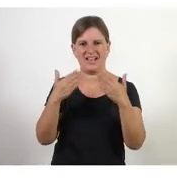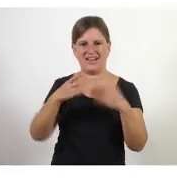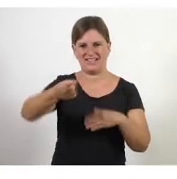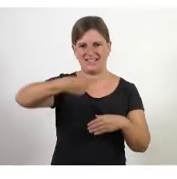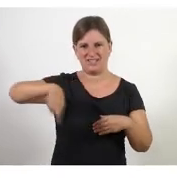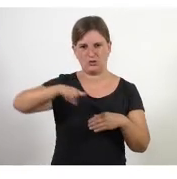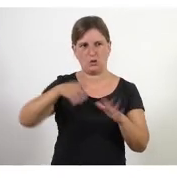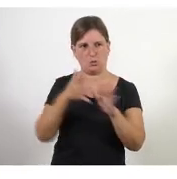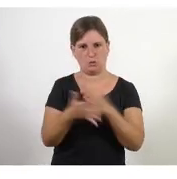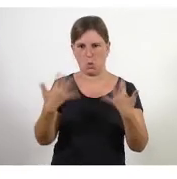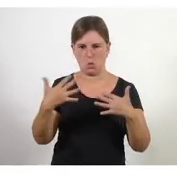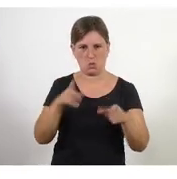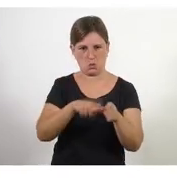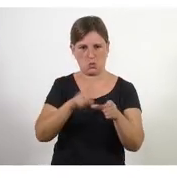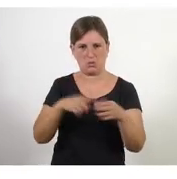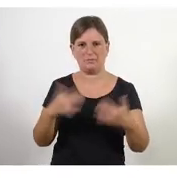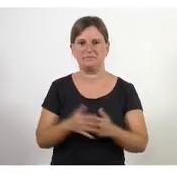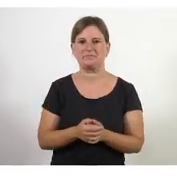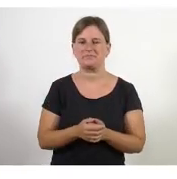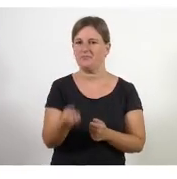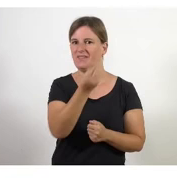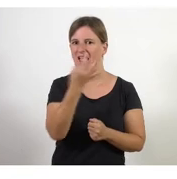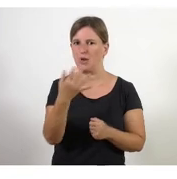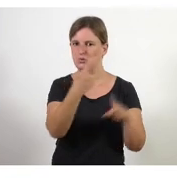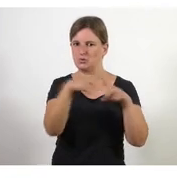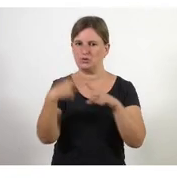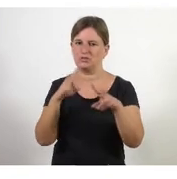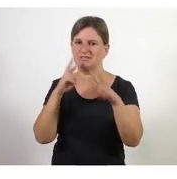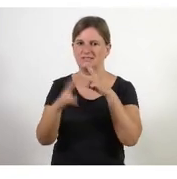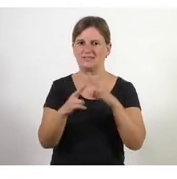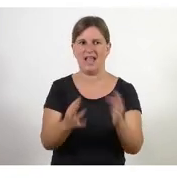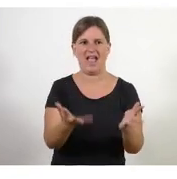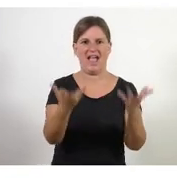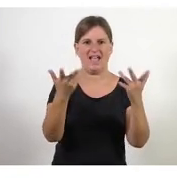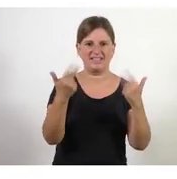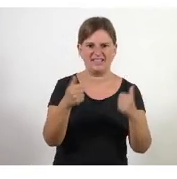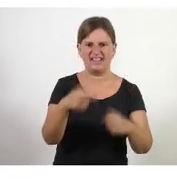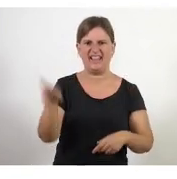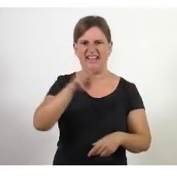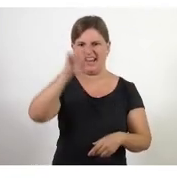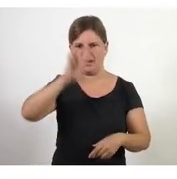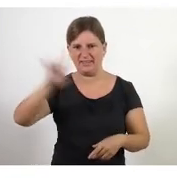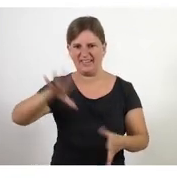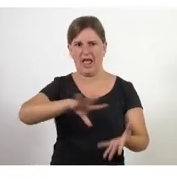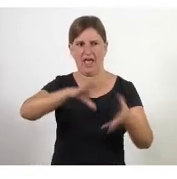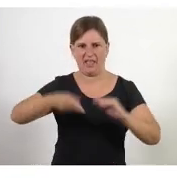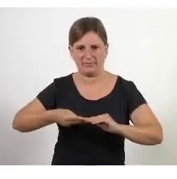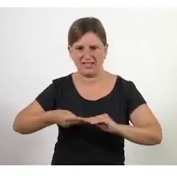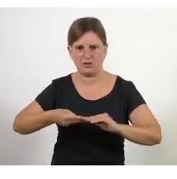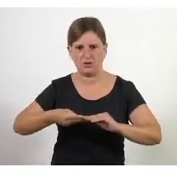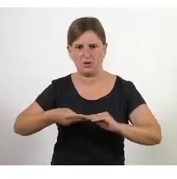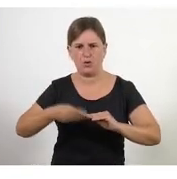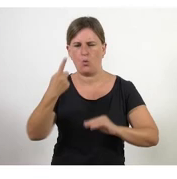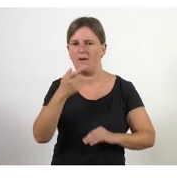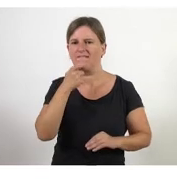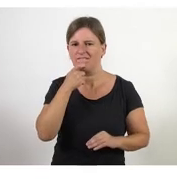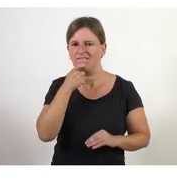estar tan implicats mira algunes de les coses que han notat deien agilitzar reinventar adaptació una que m'ha